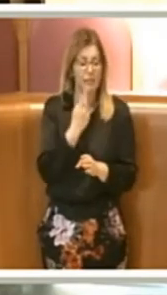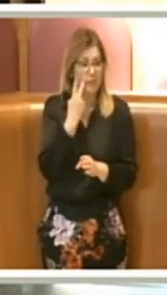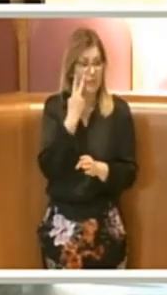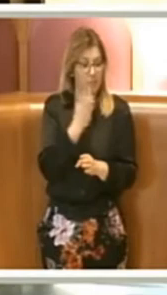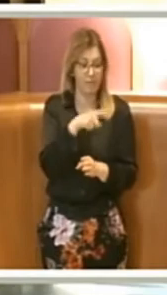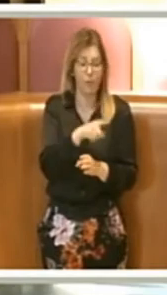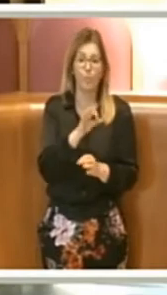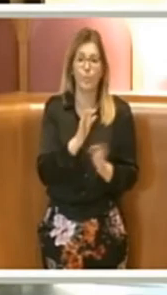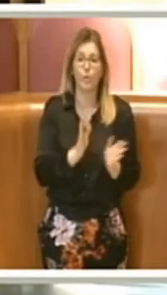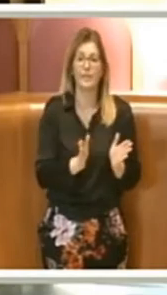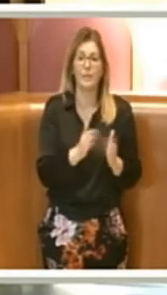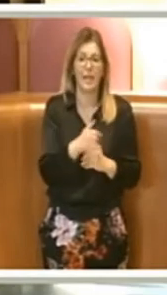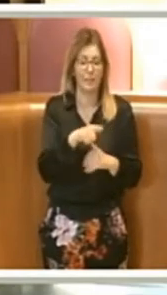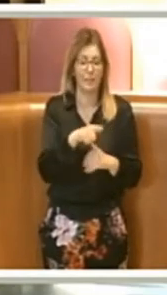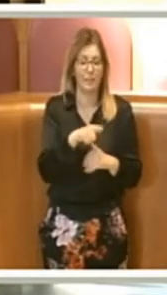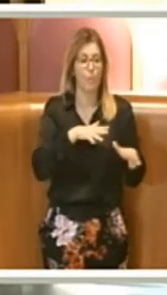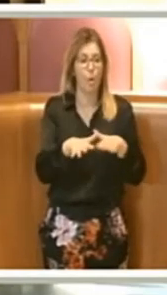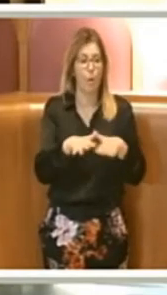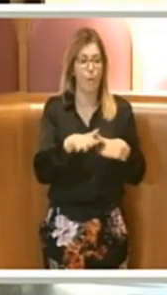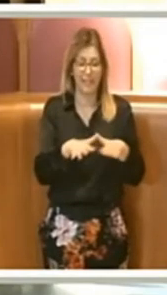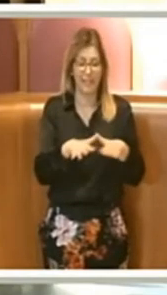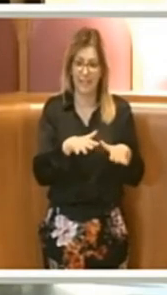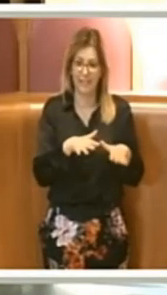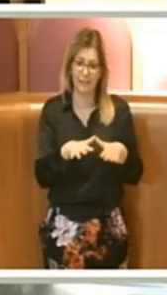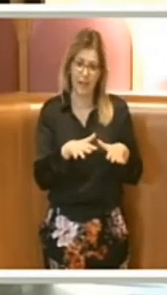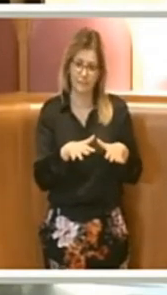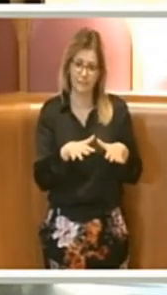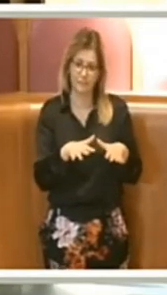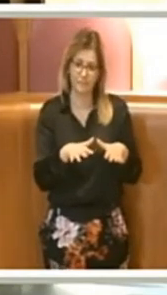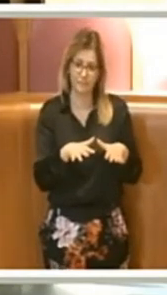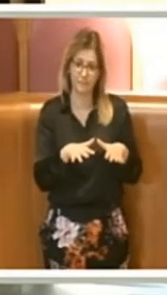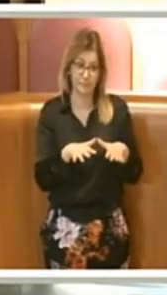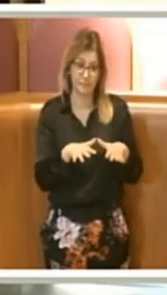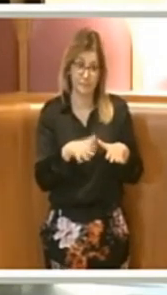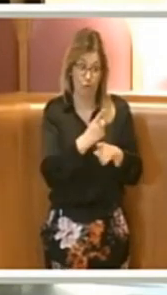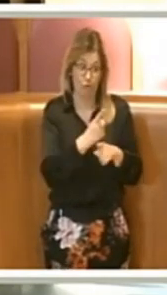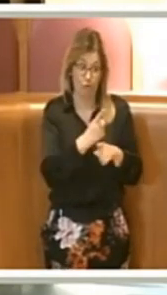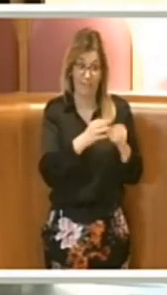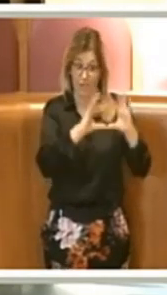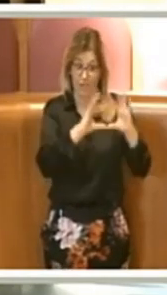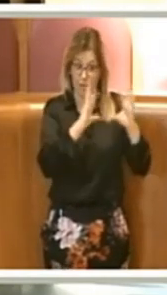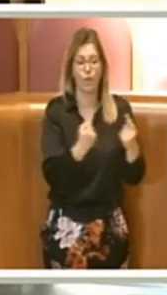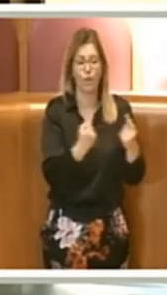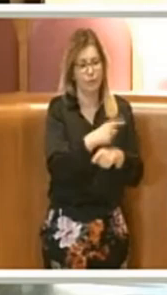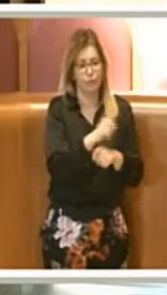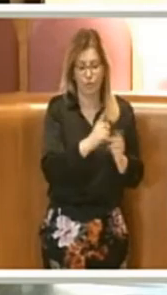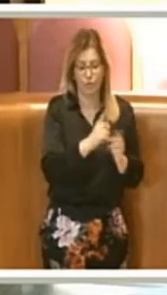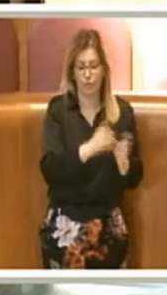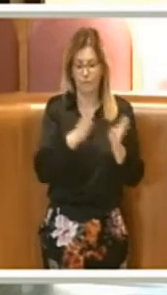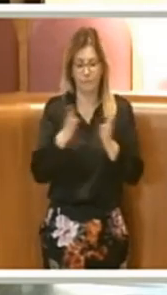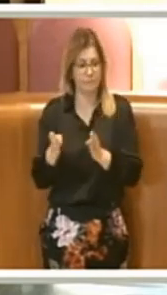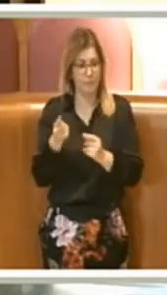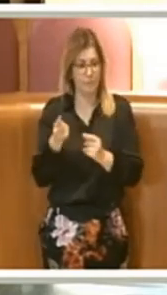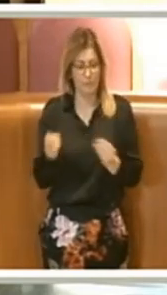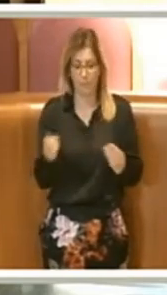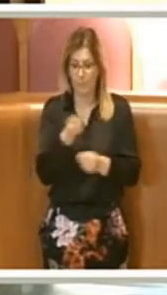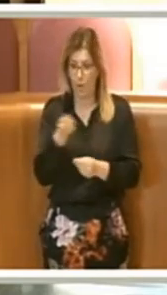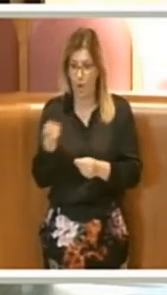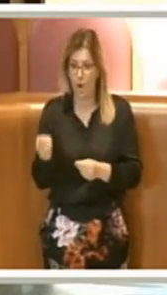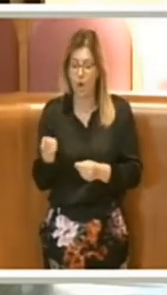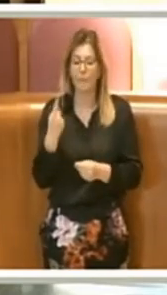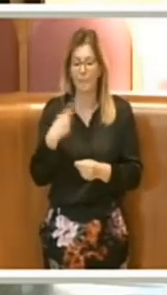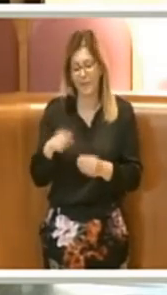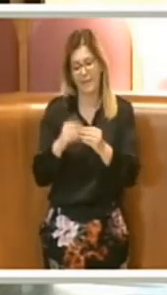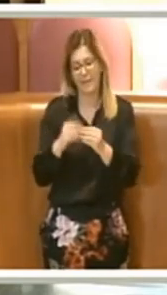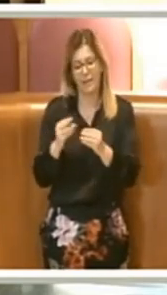Dipartimento Mobilità in tollo, questo per ovviamente facilitare la realizzazione di